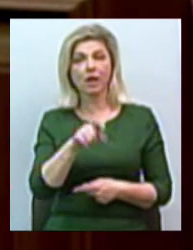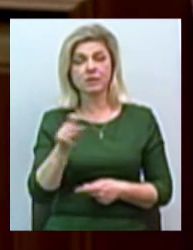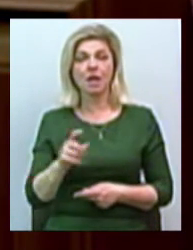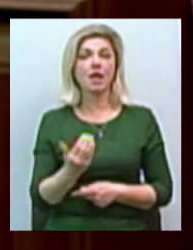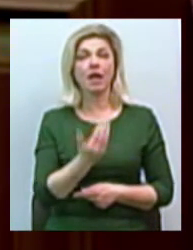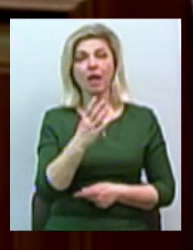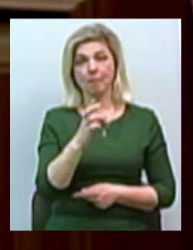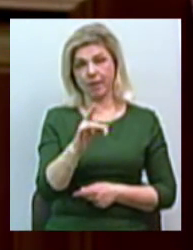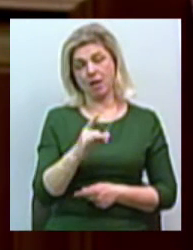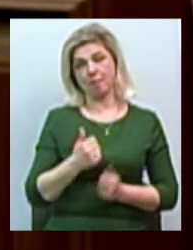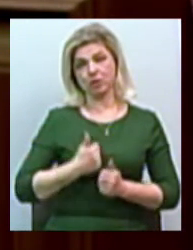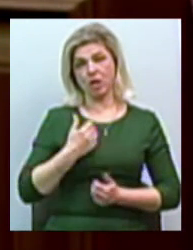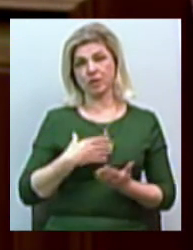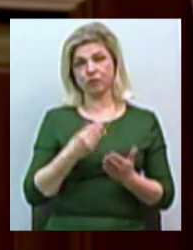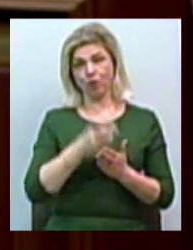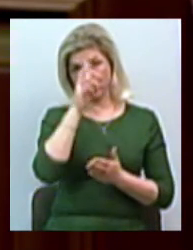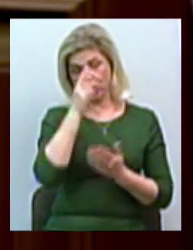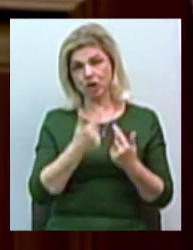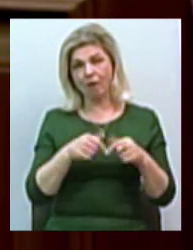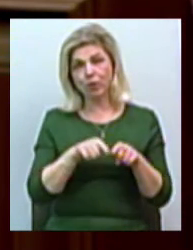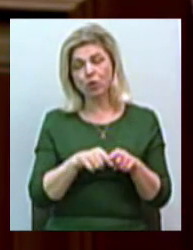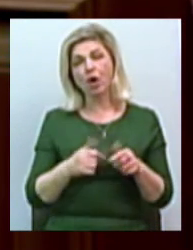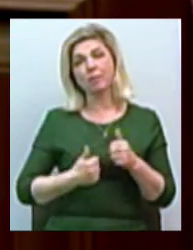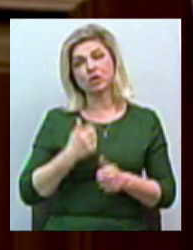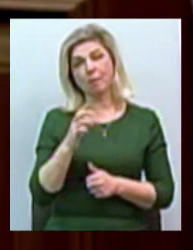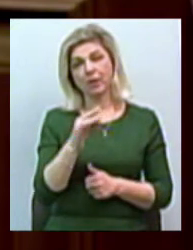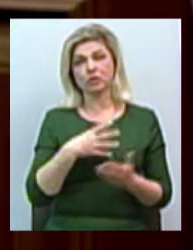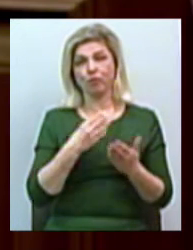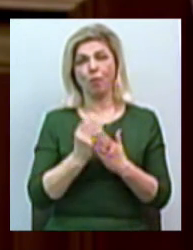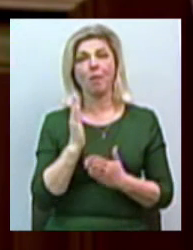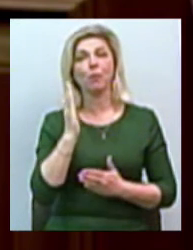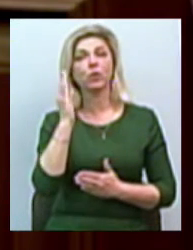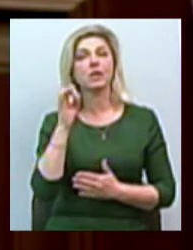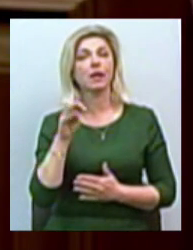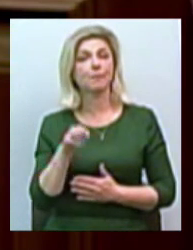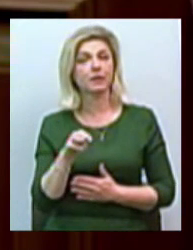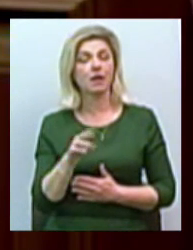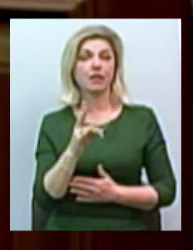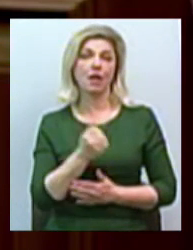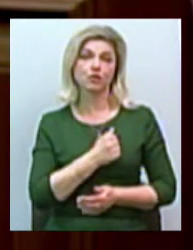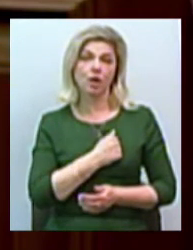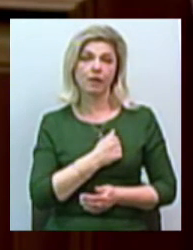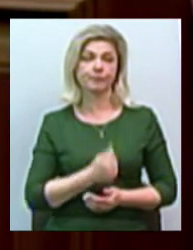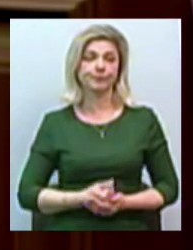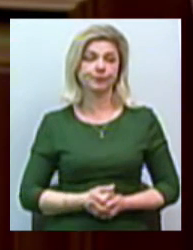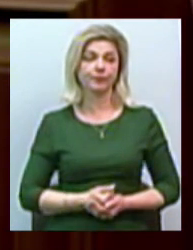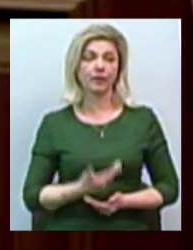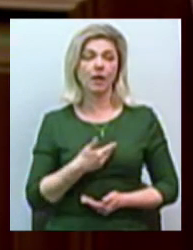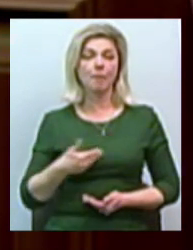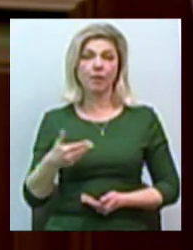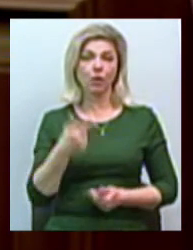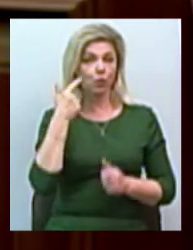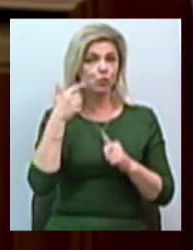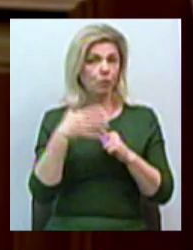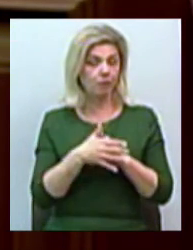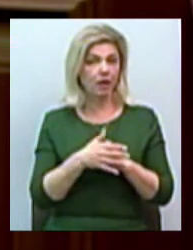своєю державою, які би пишались своїм майбутнім? На жаль, ми розуміємо,